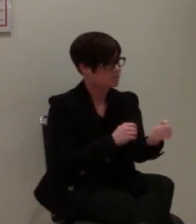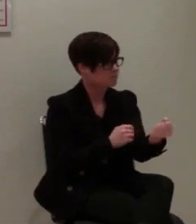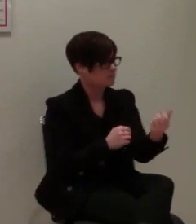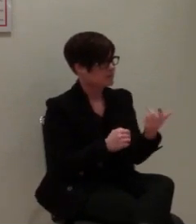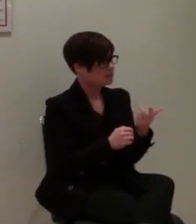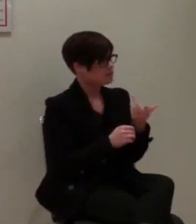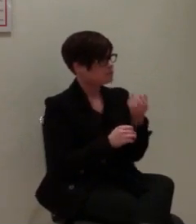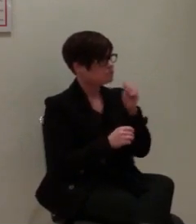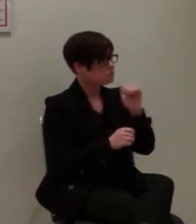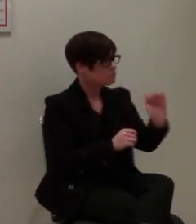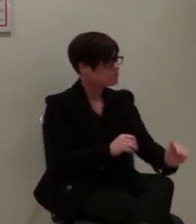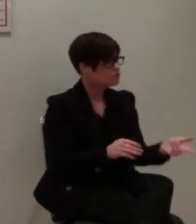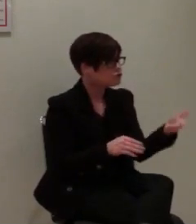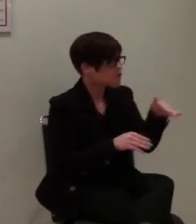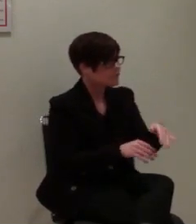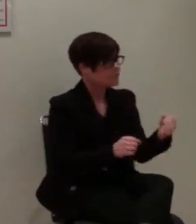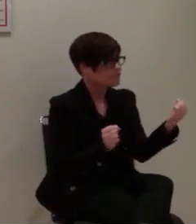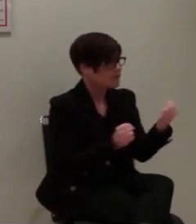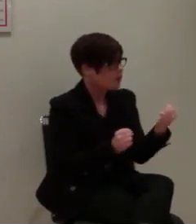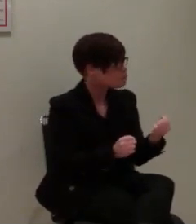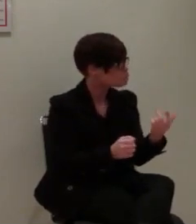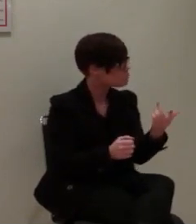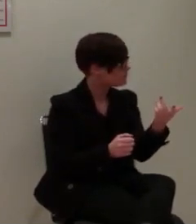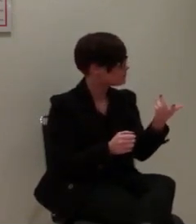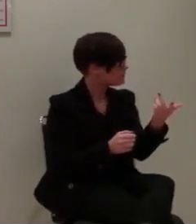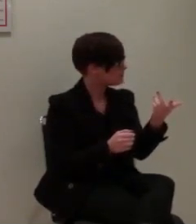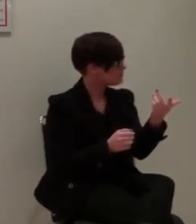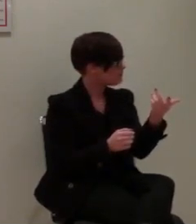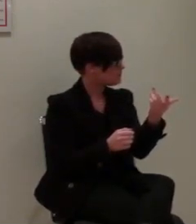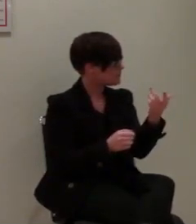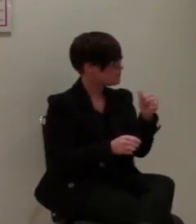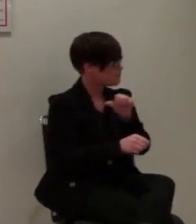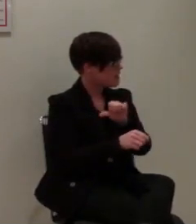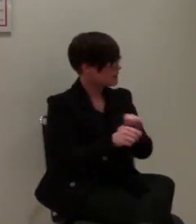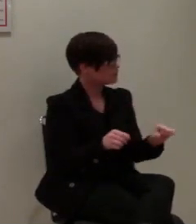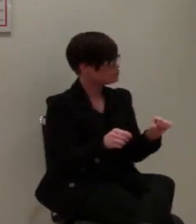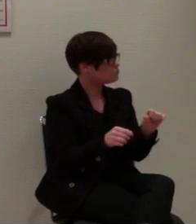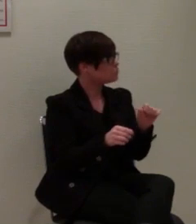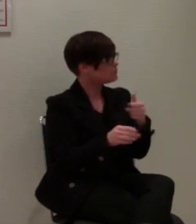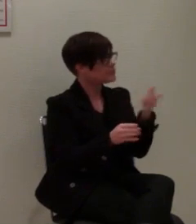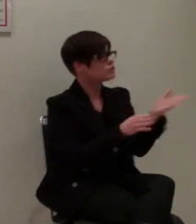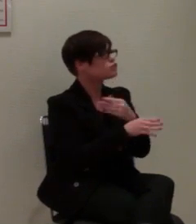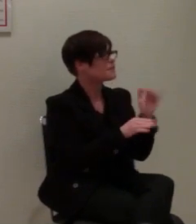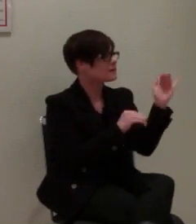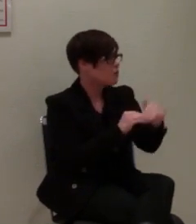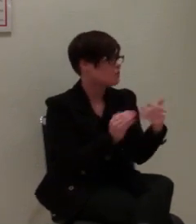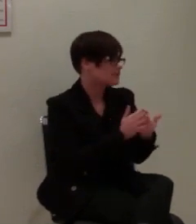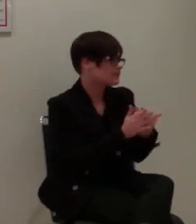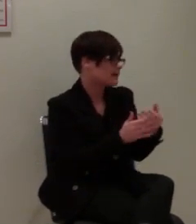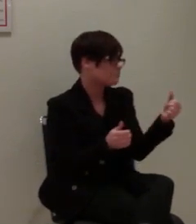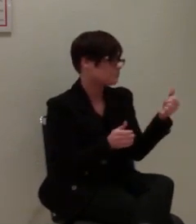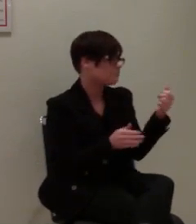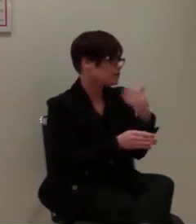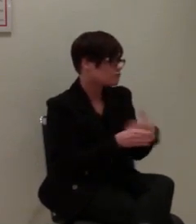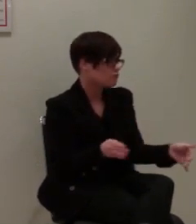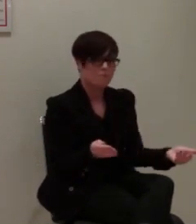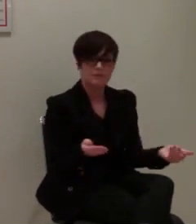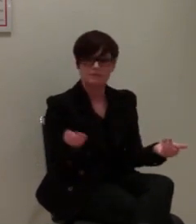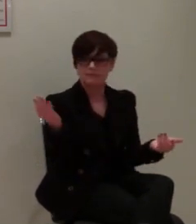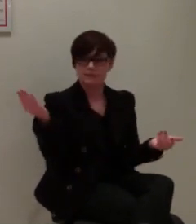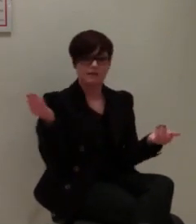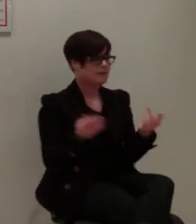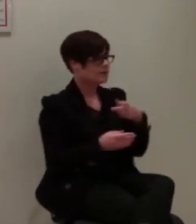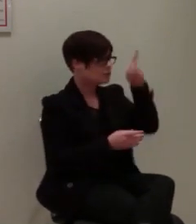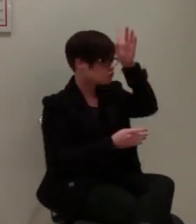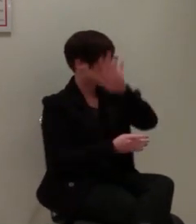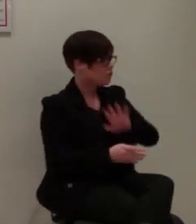seinen Verletzungen, er stirbt am Schock. Wir wussten damals nicht, als unser Sohn verunglückte, dass es